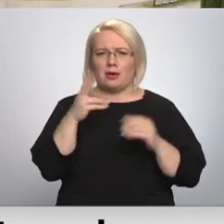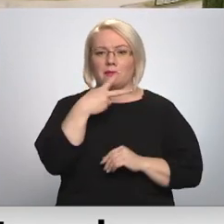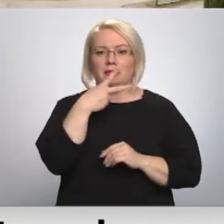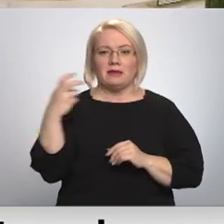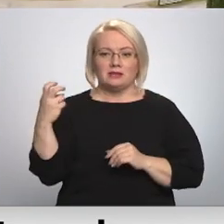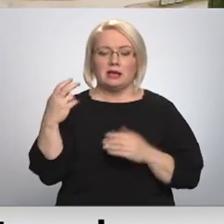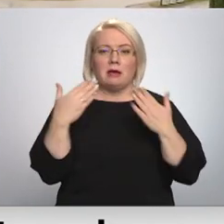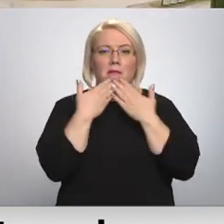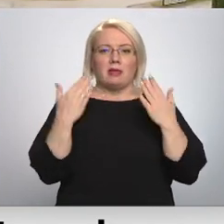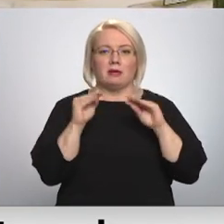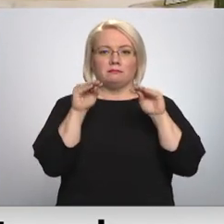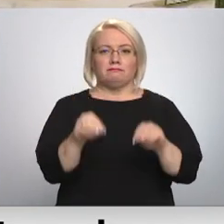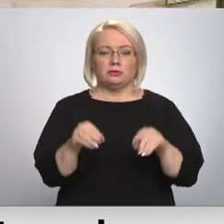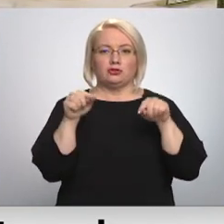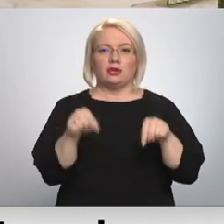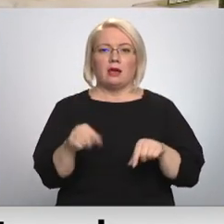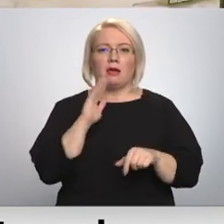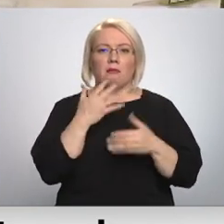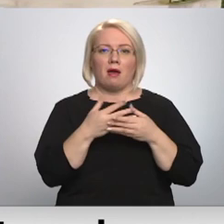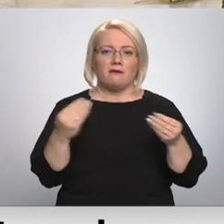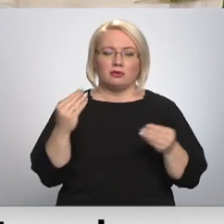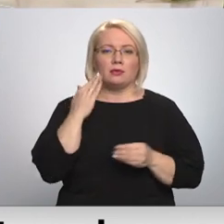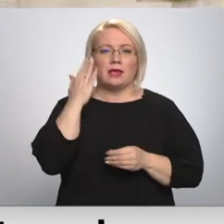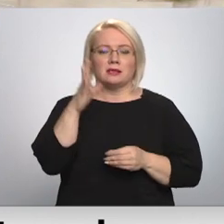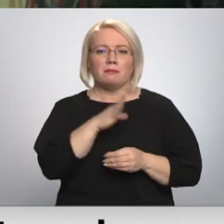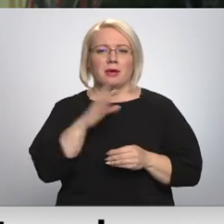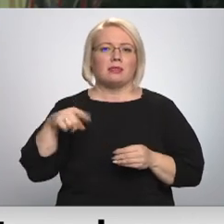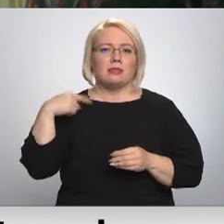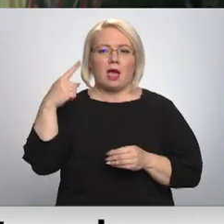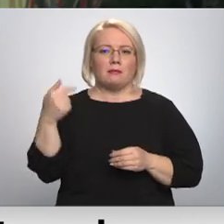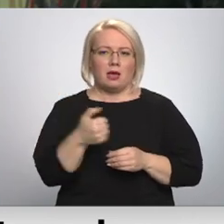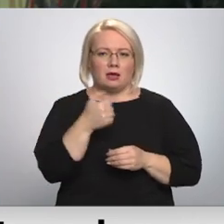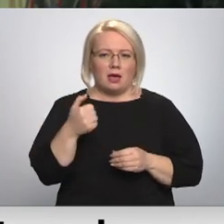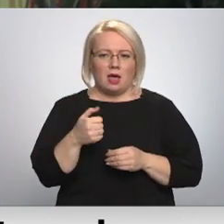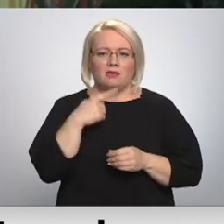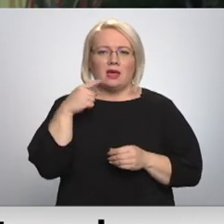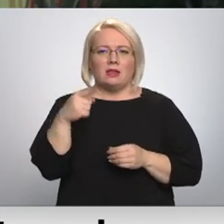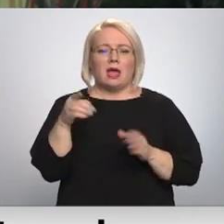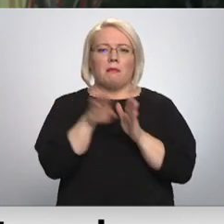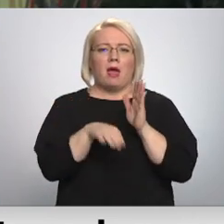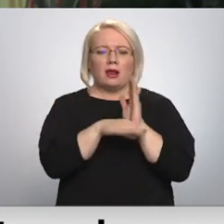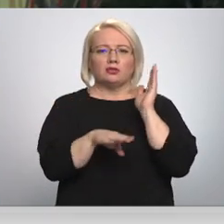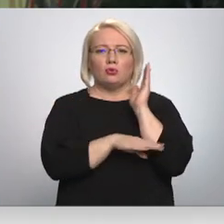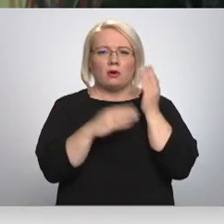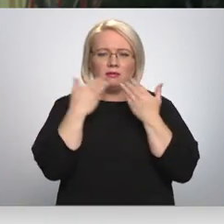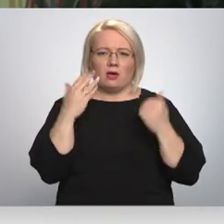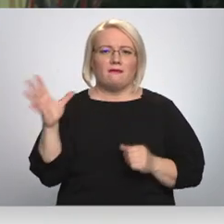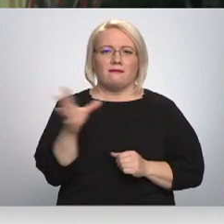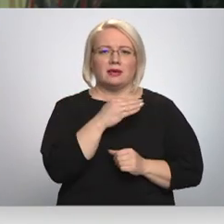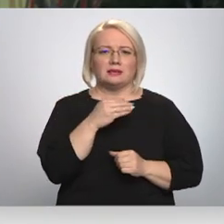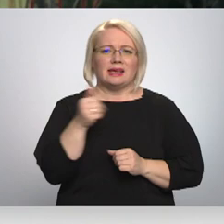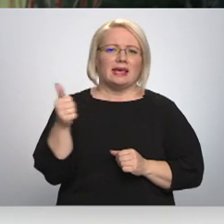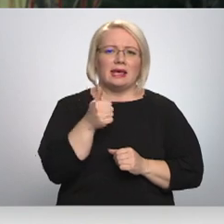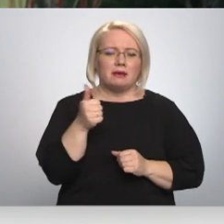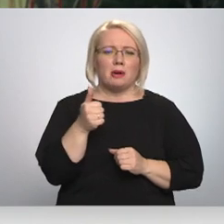Pēdējais iestādīts vien šo pavasaru un ieceras bija arī nākamajam gadam. Te tādi parasti koki nav neviens. Te ir visi īpaši, vai